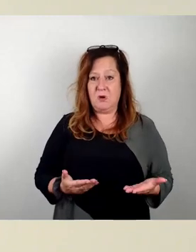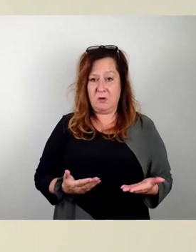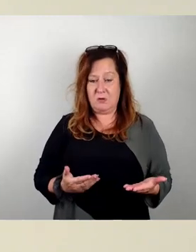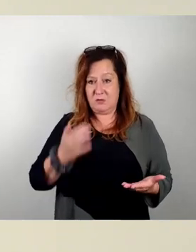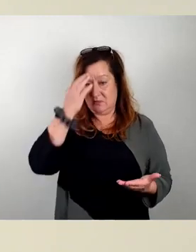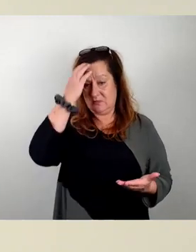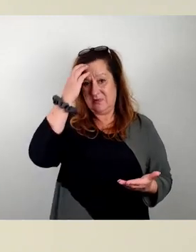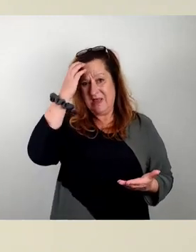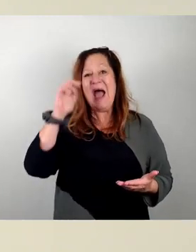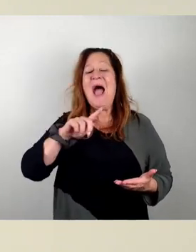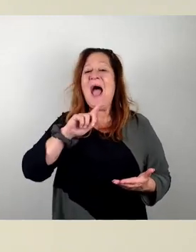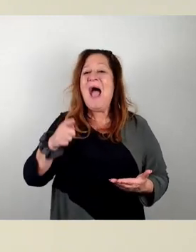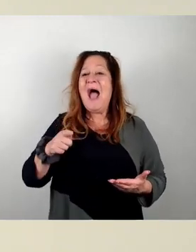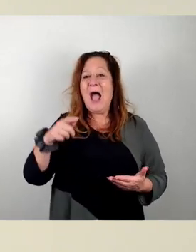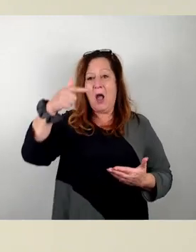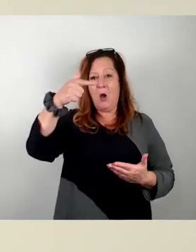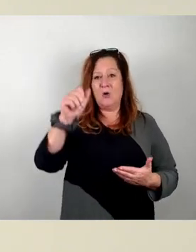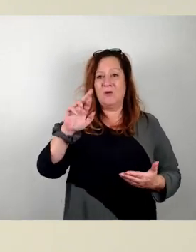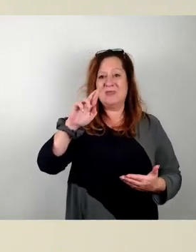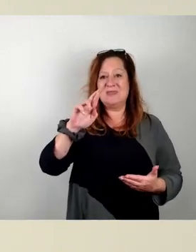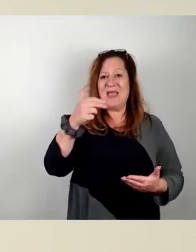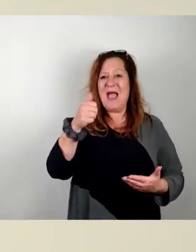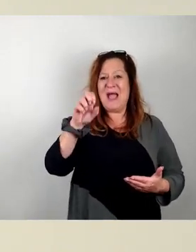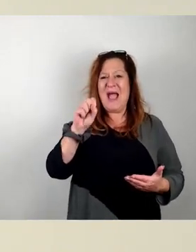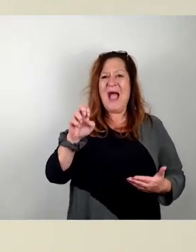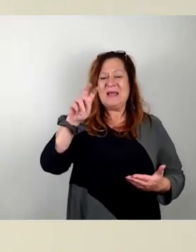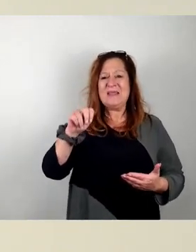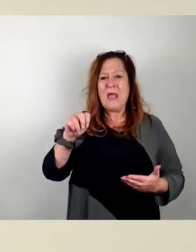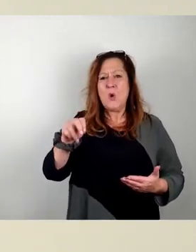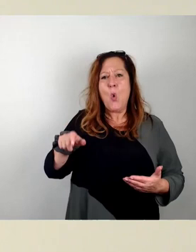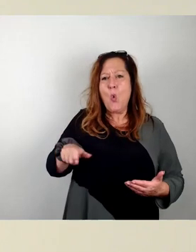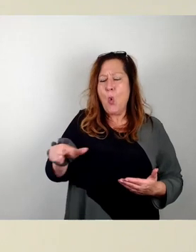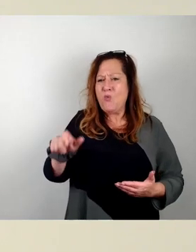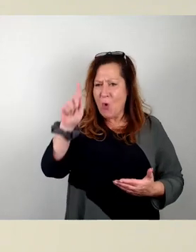dass am Terrassenufer weitere Hochhäuser entstehen sollen. Im Gegenteil, war ja versucht worden,